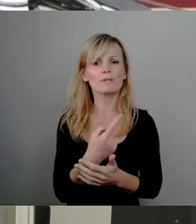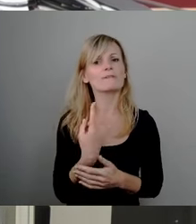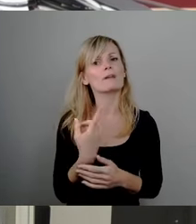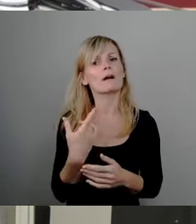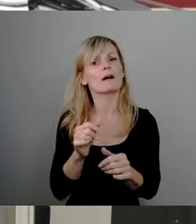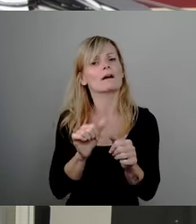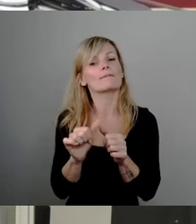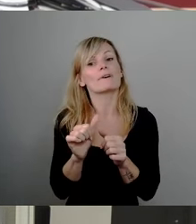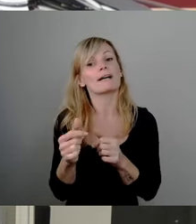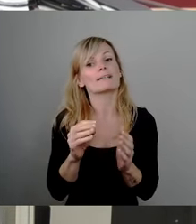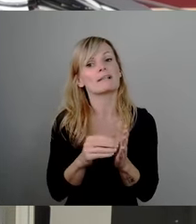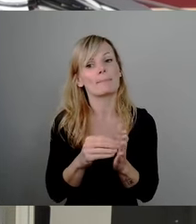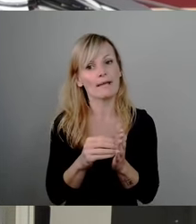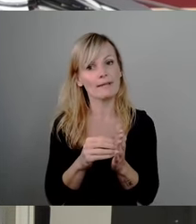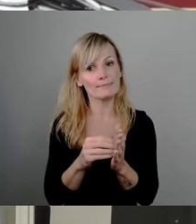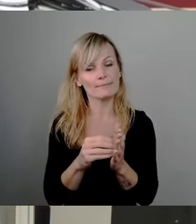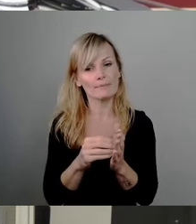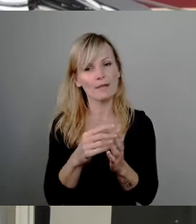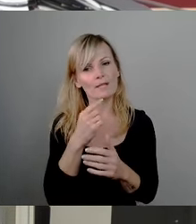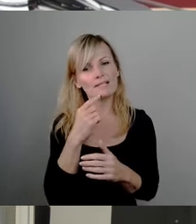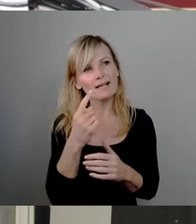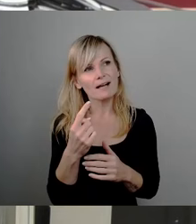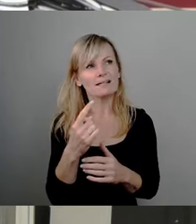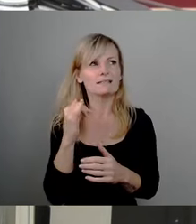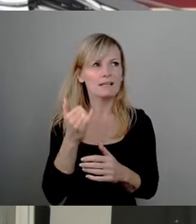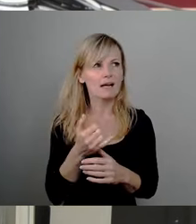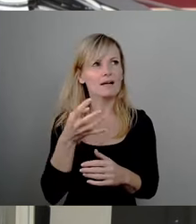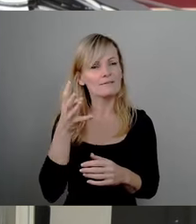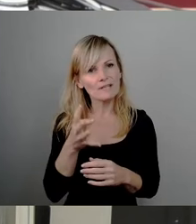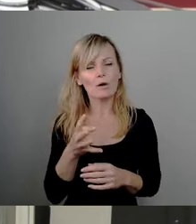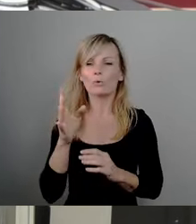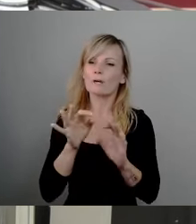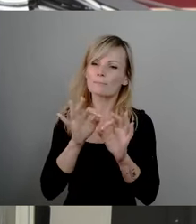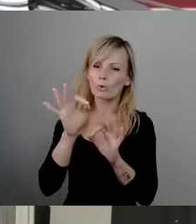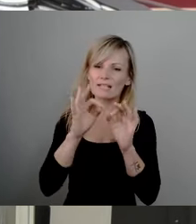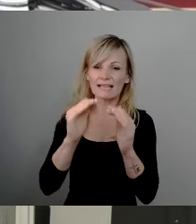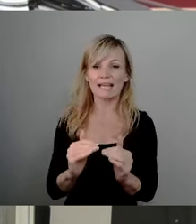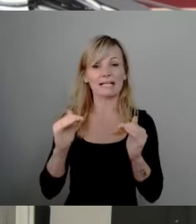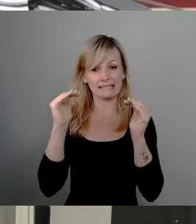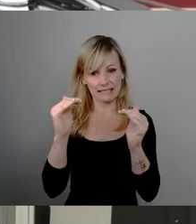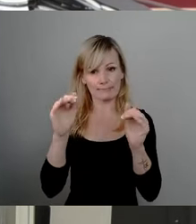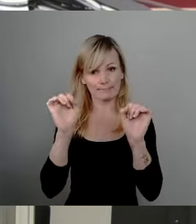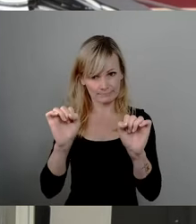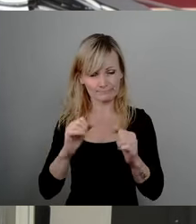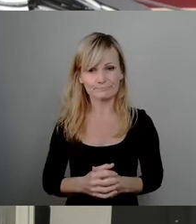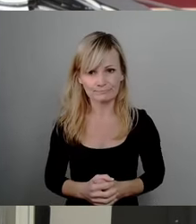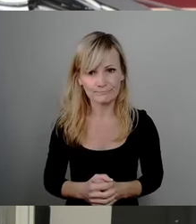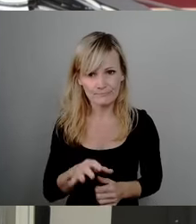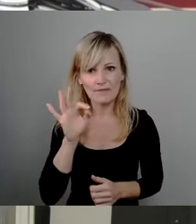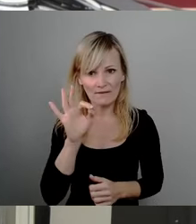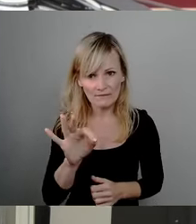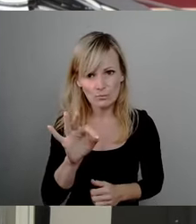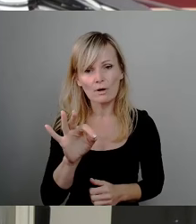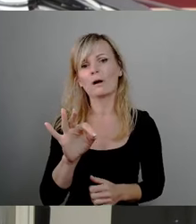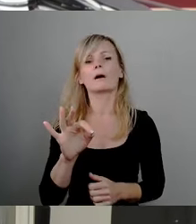gesagt hat, okay, wir tun das auf 400 Prozent anheben. Für die Zuschauer, das heißt